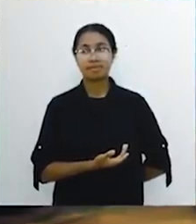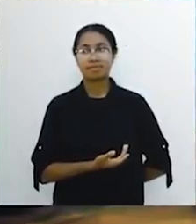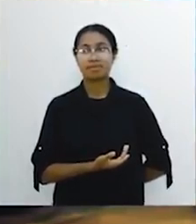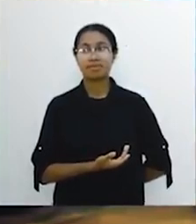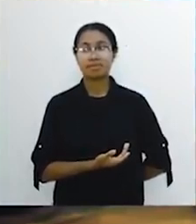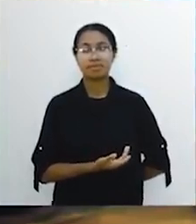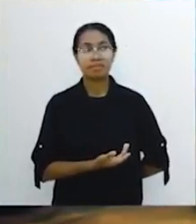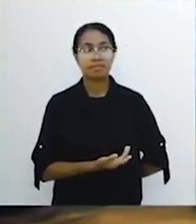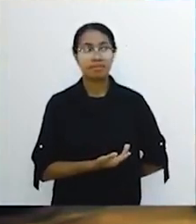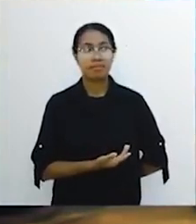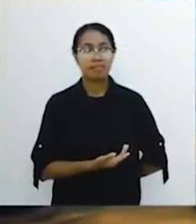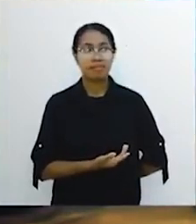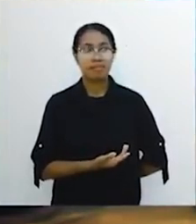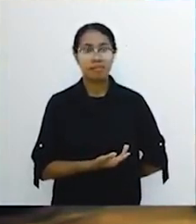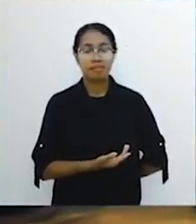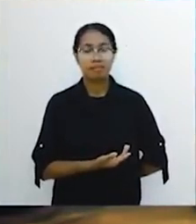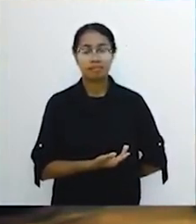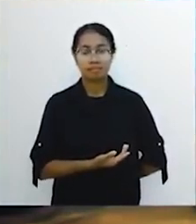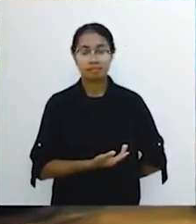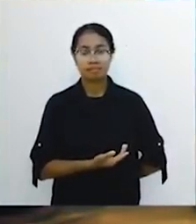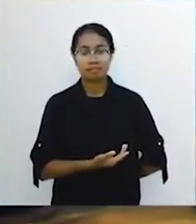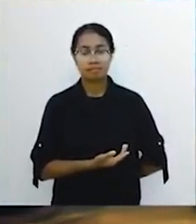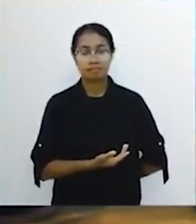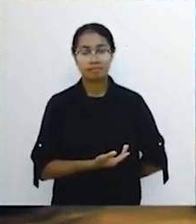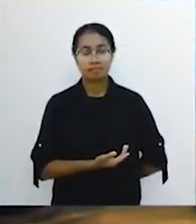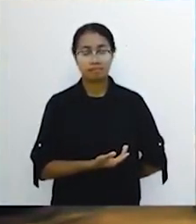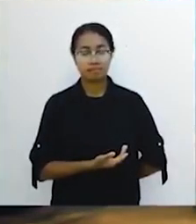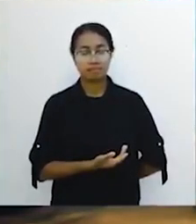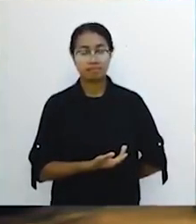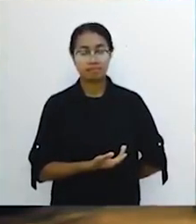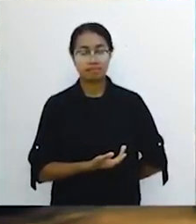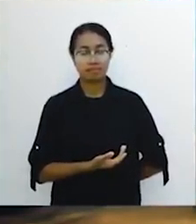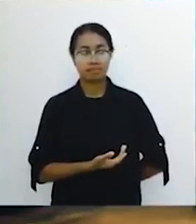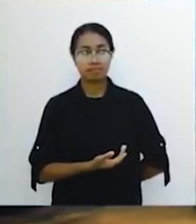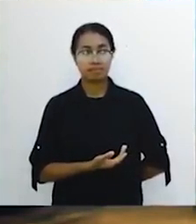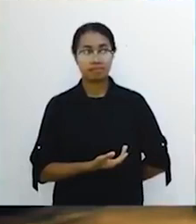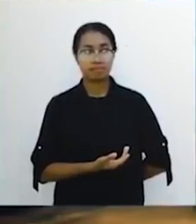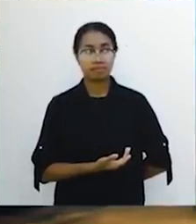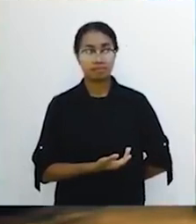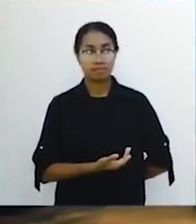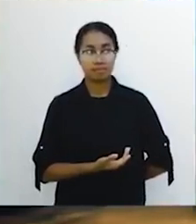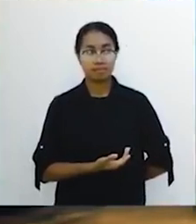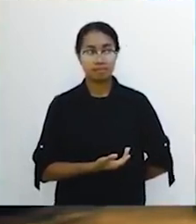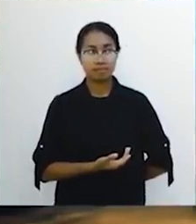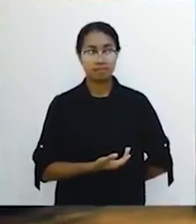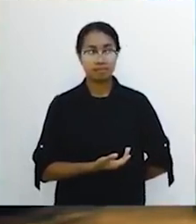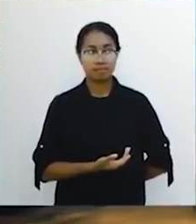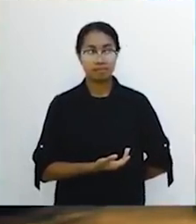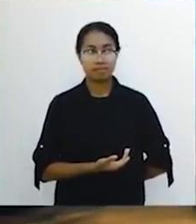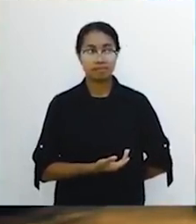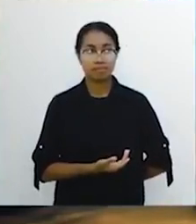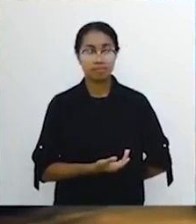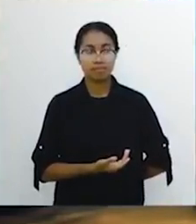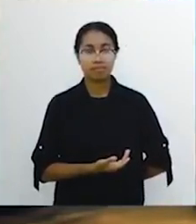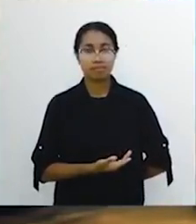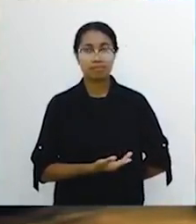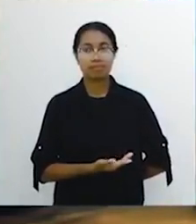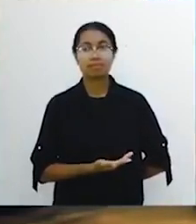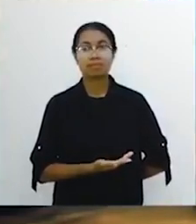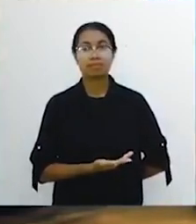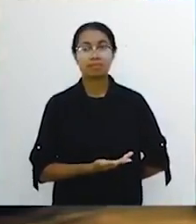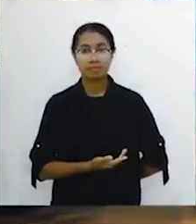mereka akan mengadakan tanda-tanda yang dasyat. Mujisat, mujisat. Sehingga sekiranya mungkin. Mereka menyesatkan